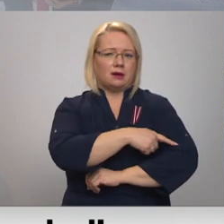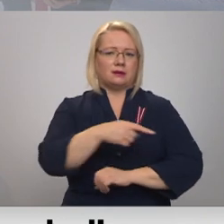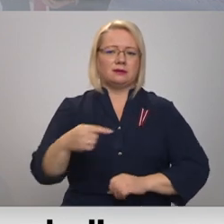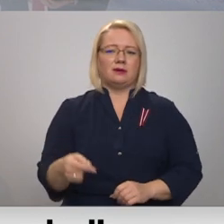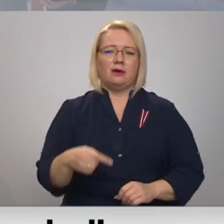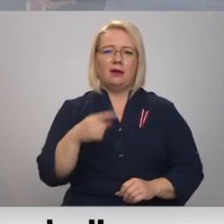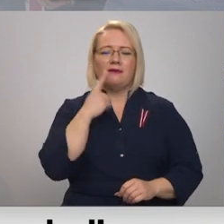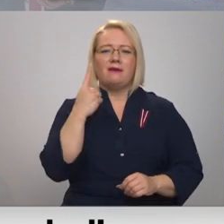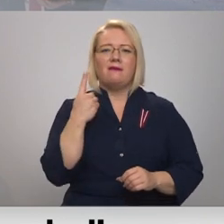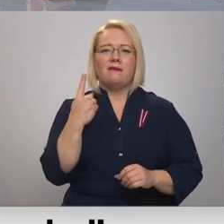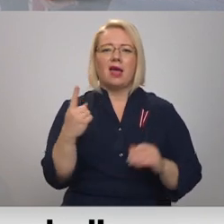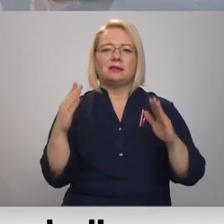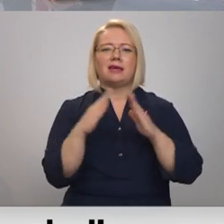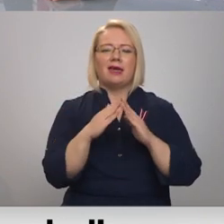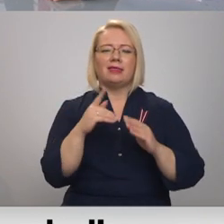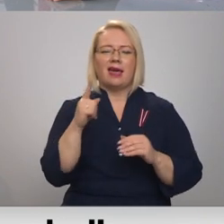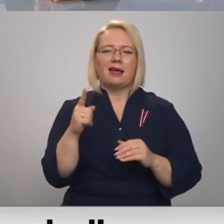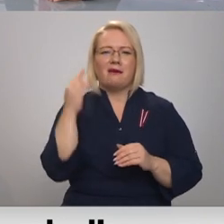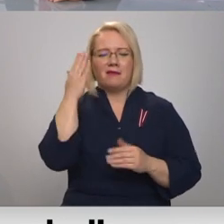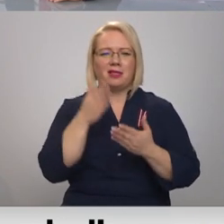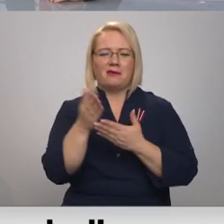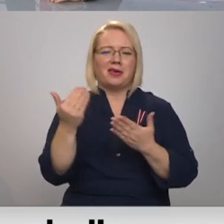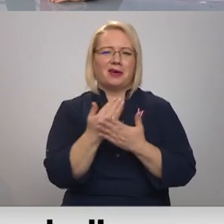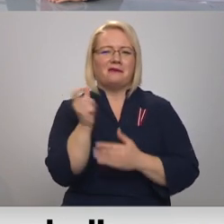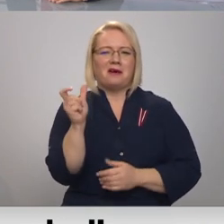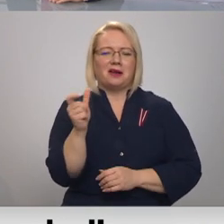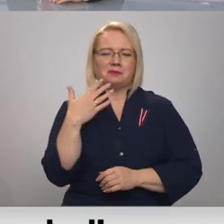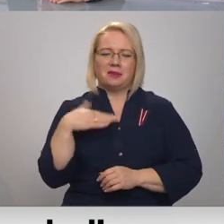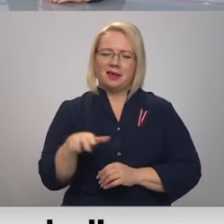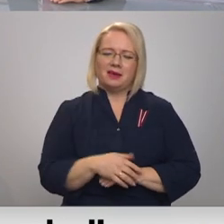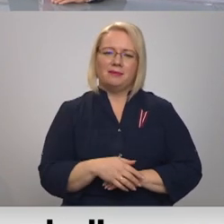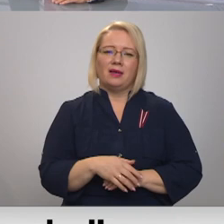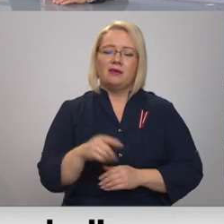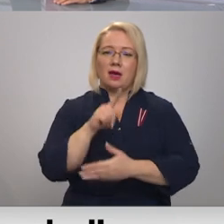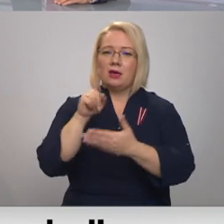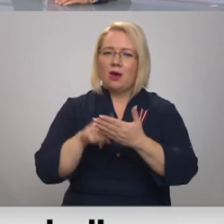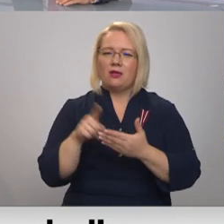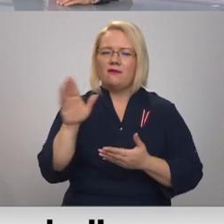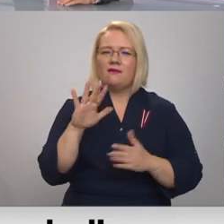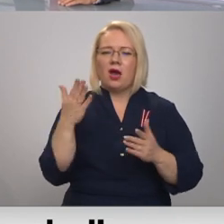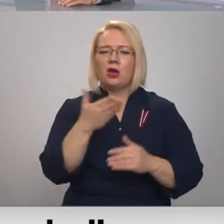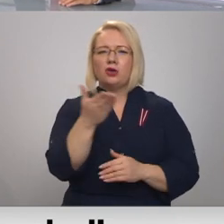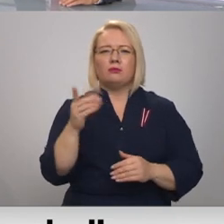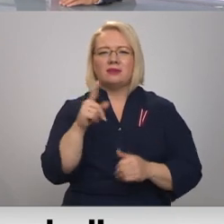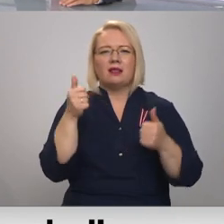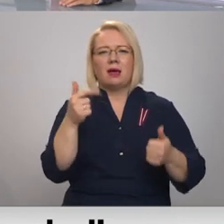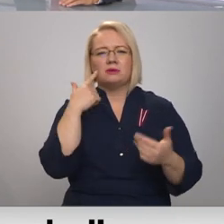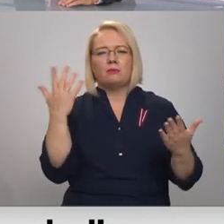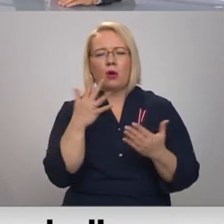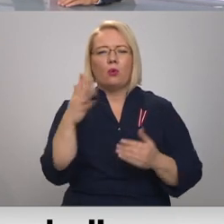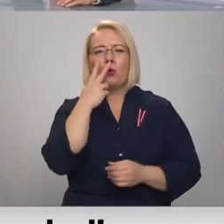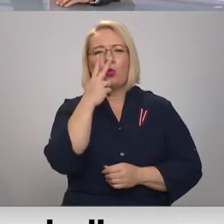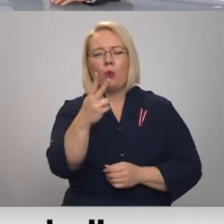Viensētnieka filozofija – labs povērsins. Vai jums ir kāds labs padoms, kur lūkot un smelties iedvesmi šajā laikā?